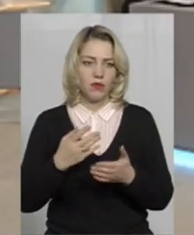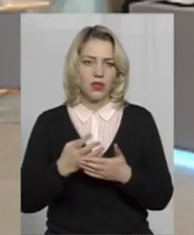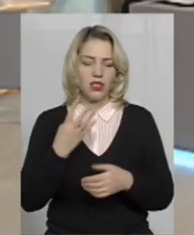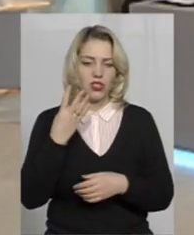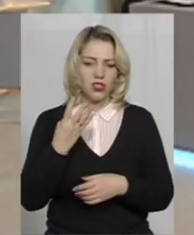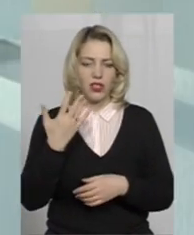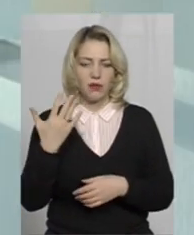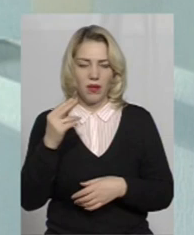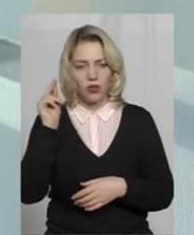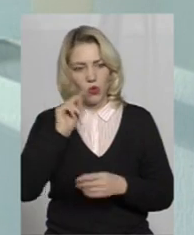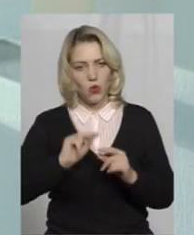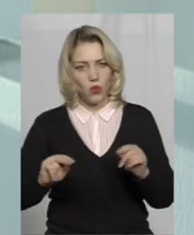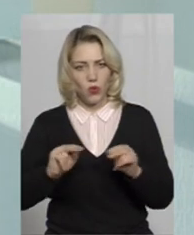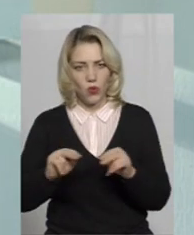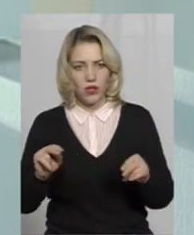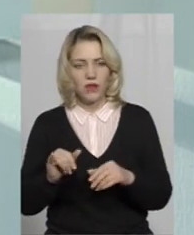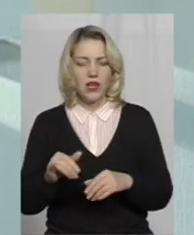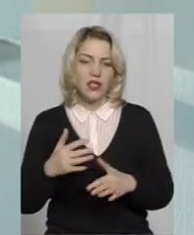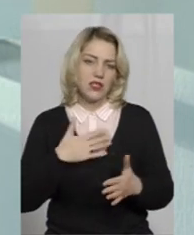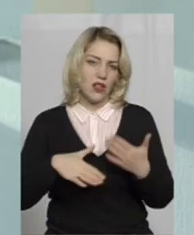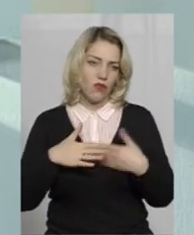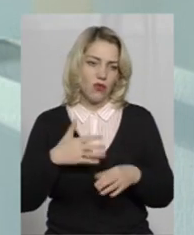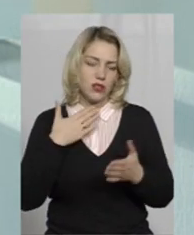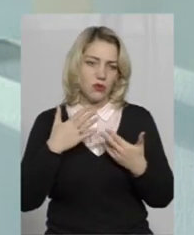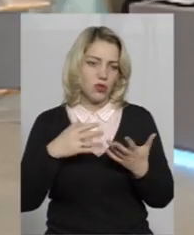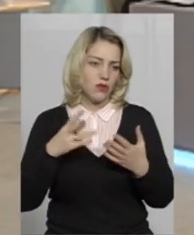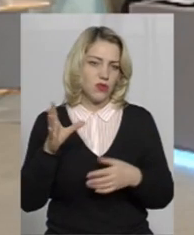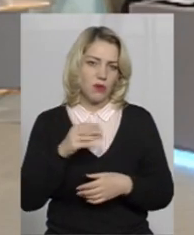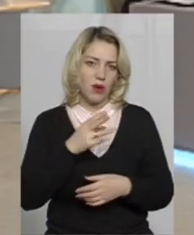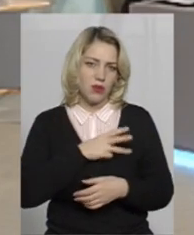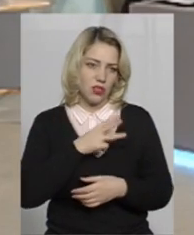-5 уроків. І з задоволенням спілкуємося з всіма бажаючими.